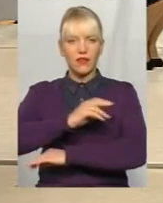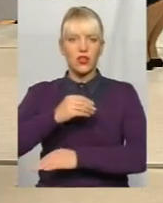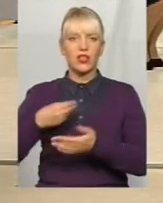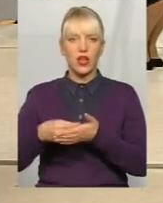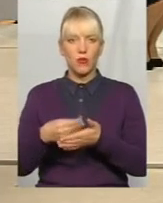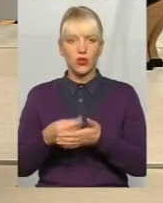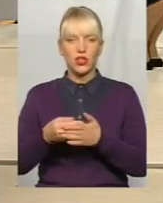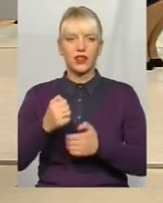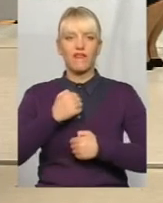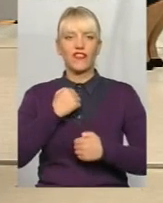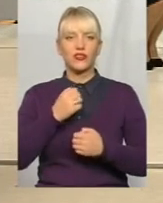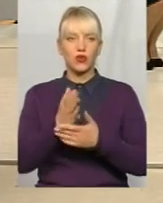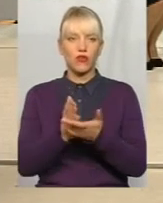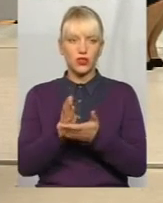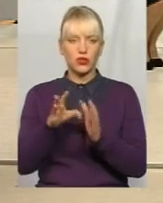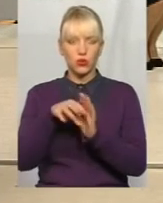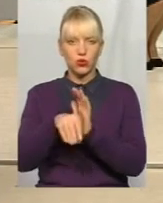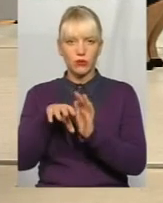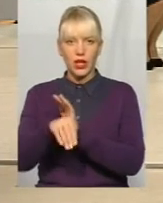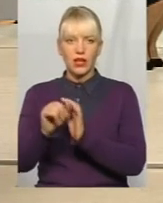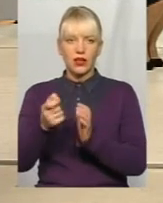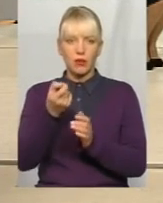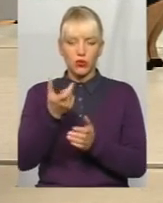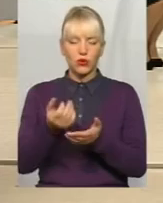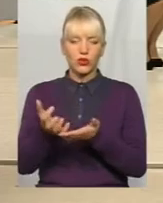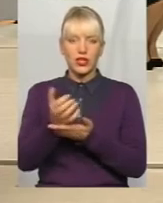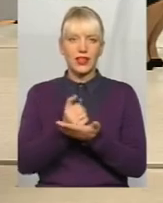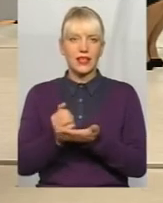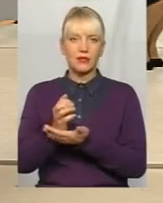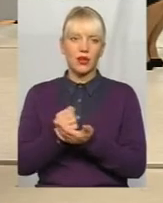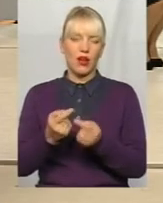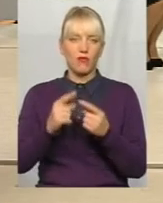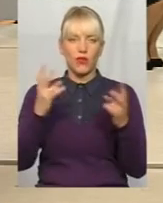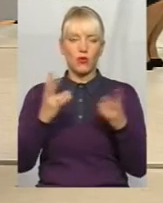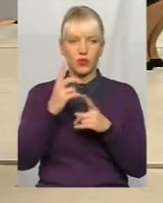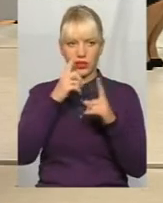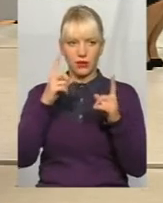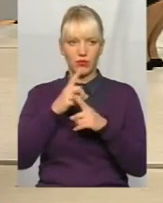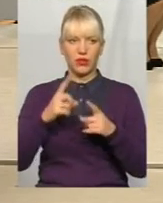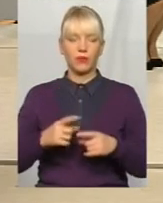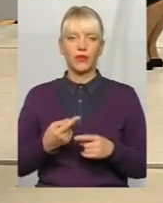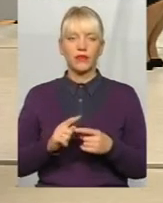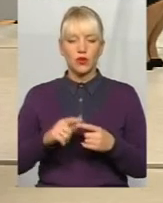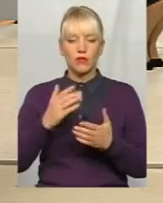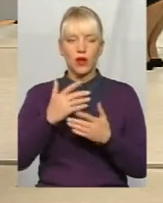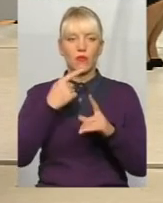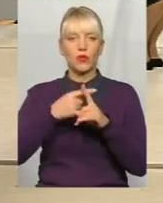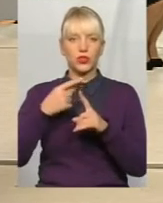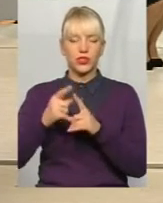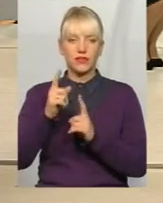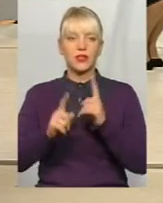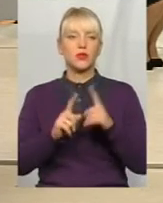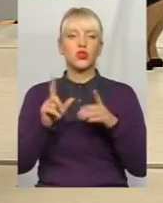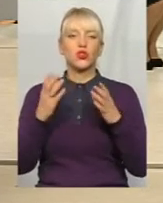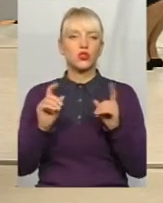військову службу. І таким чином, хоч потрошечки, не збираємо необхідний мінімум. При цьому плані ми маємо позитивні зміни. Що ще